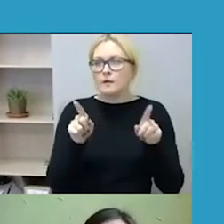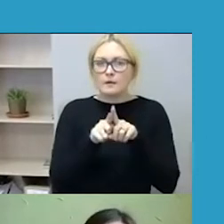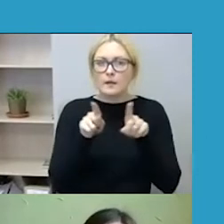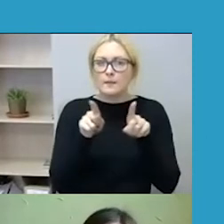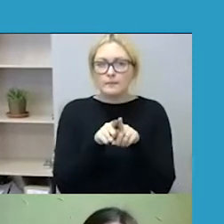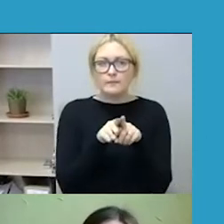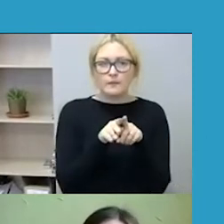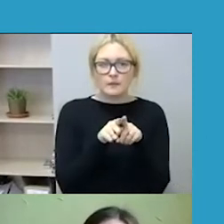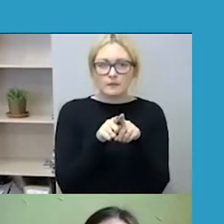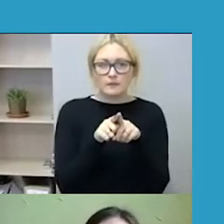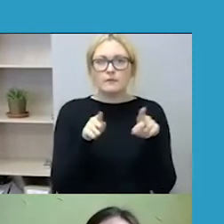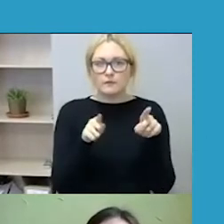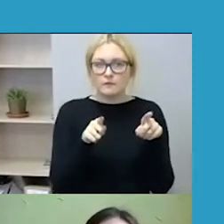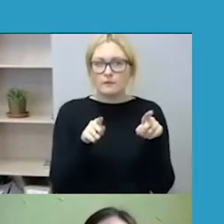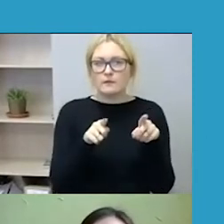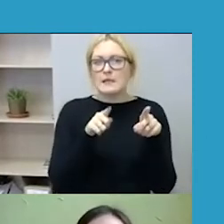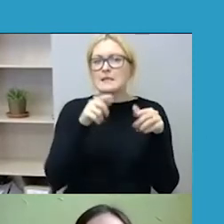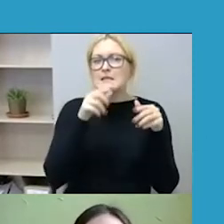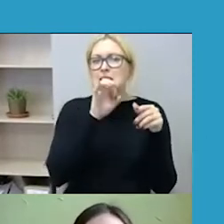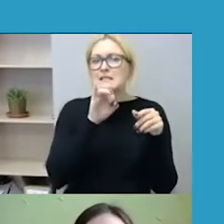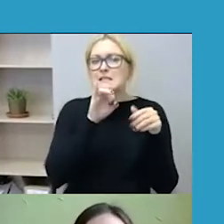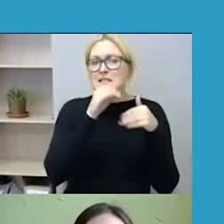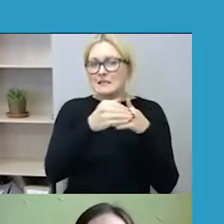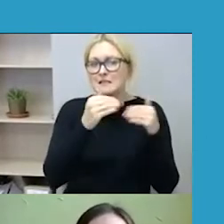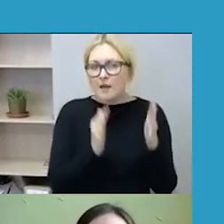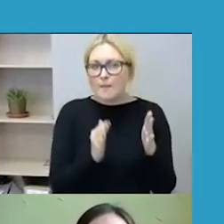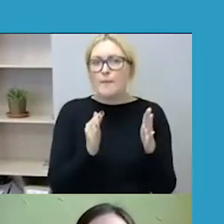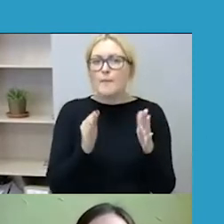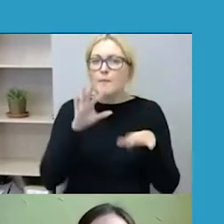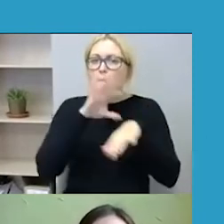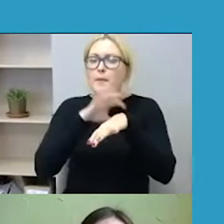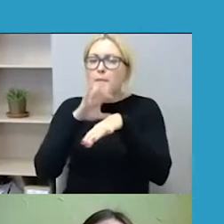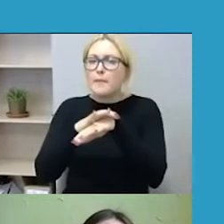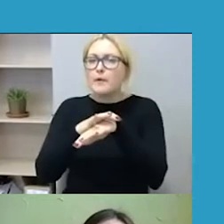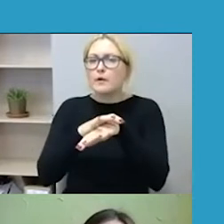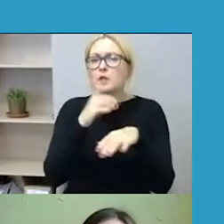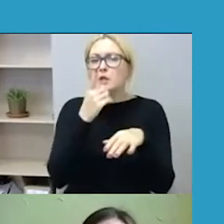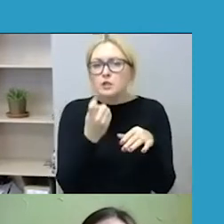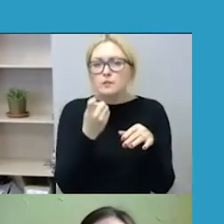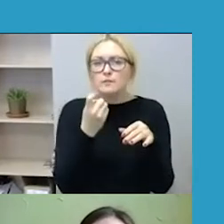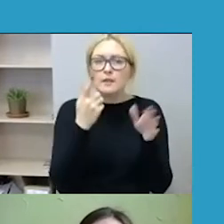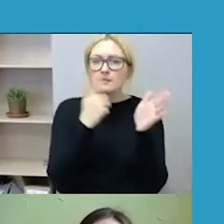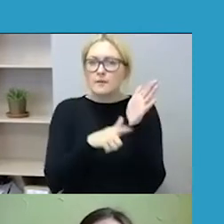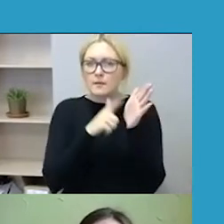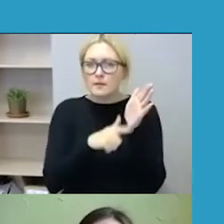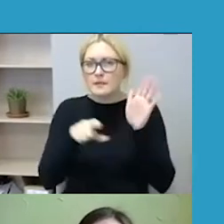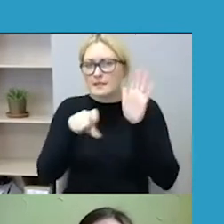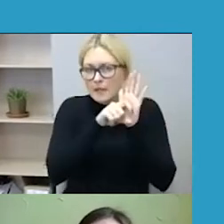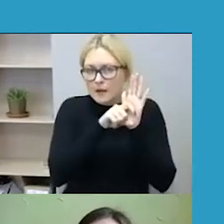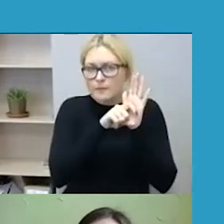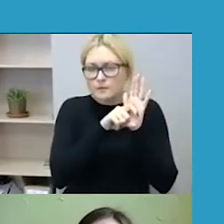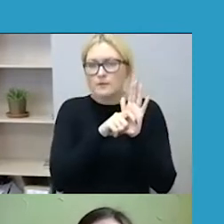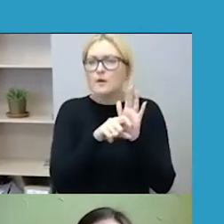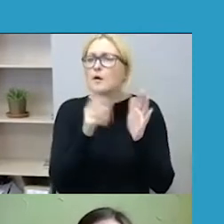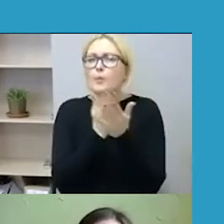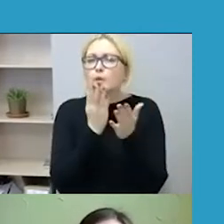sistemiškumas. Kvalifikuojant veikas pagal 170 straipsnį, būtinam nustatyti, kad